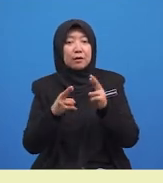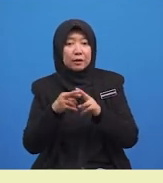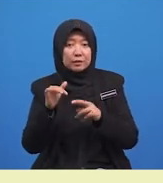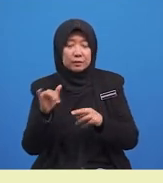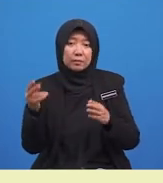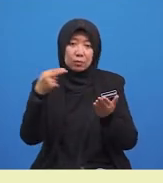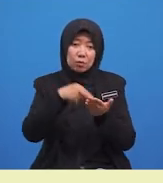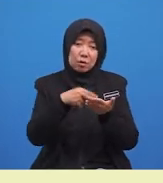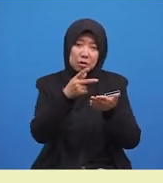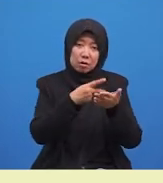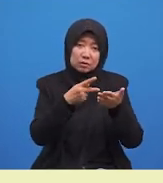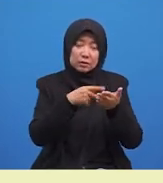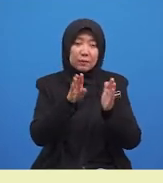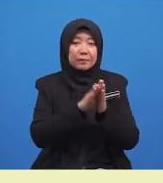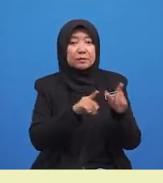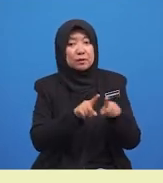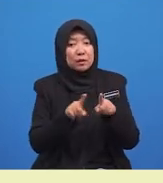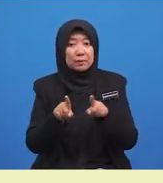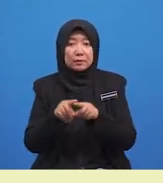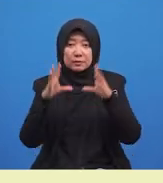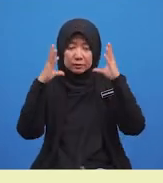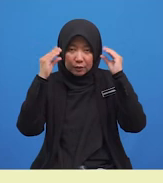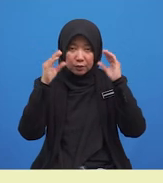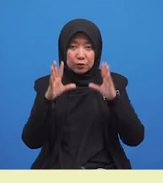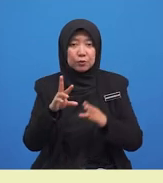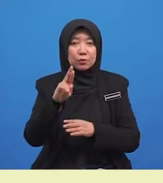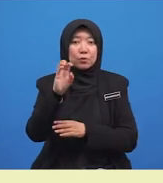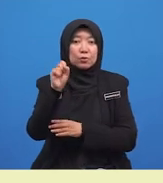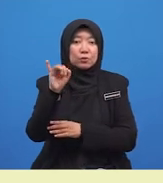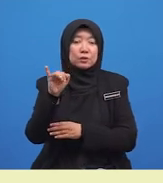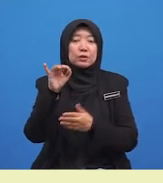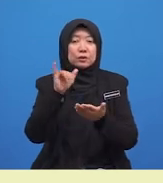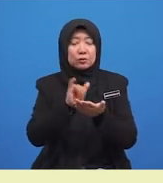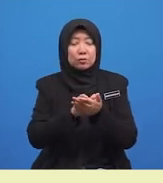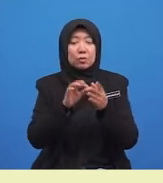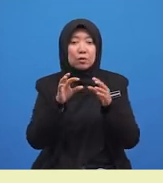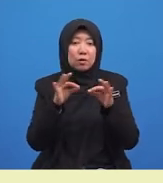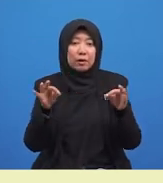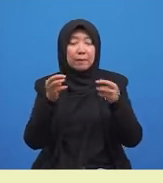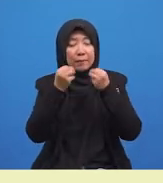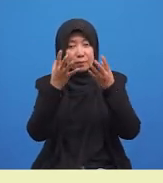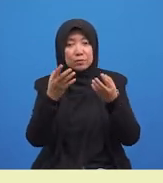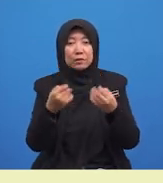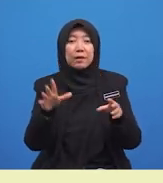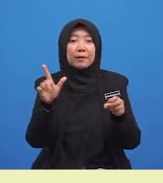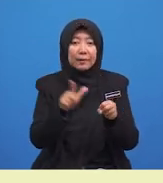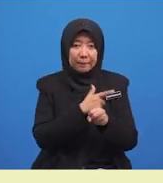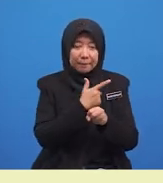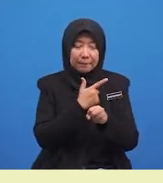mengulangkaji bersama Cikgu Rosli merupakan ayat majmuk yang telah lengkap.